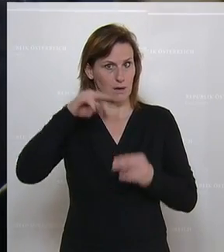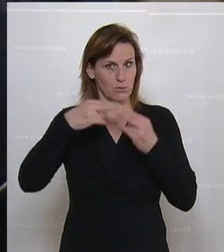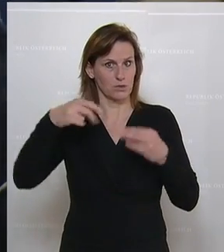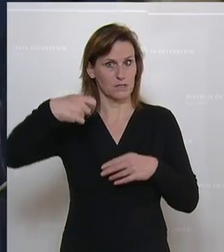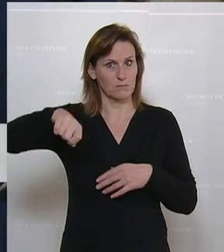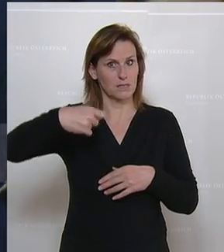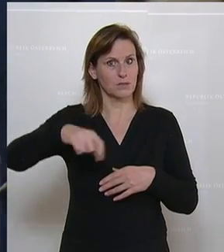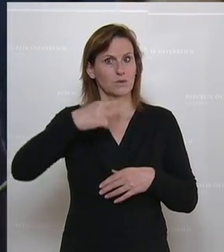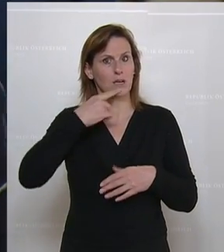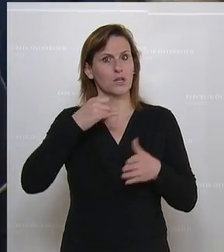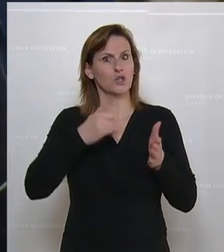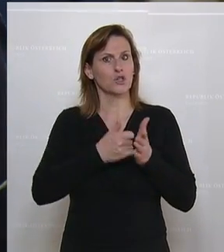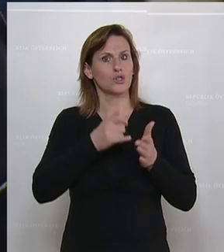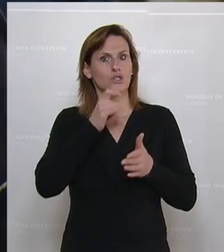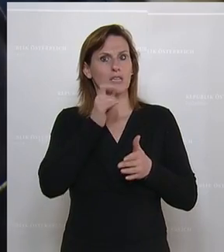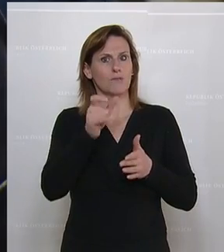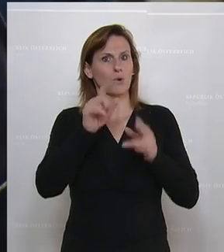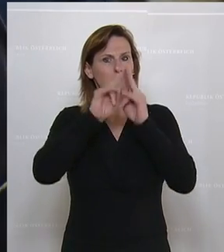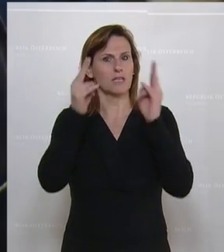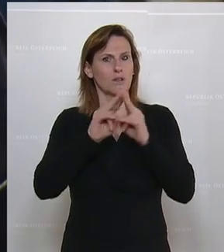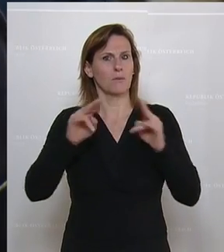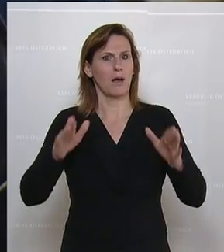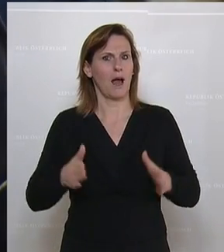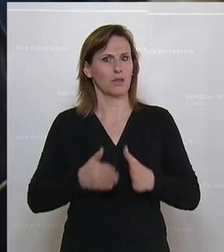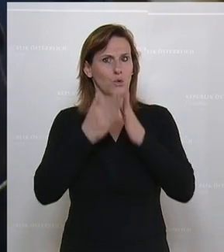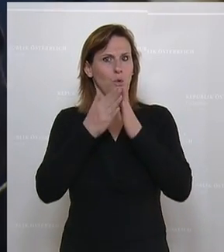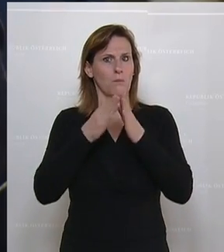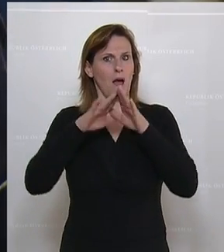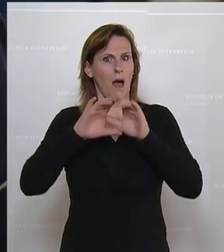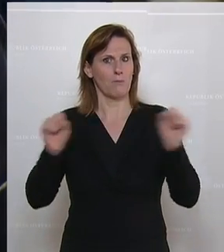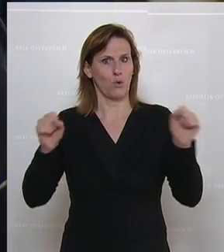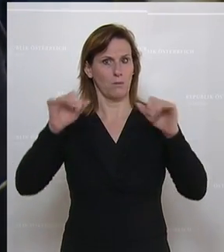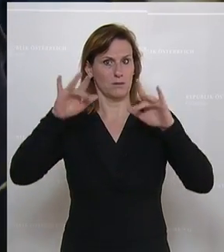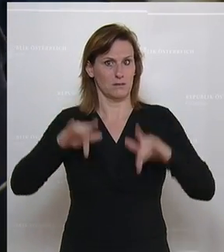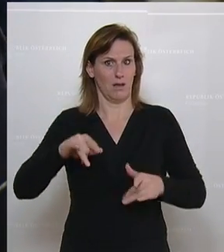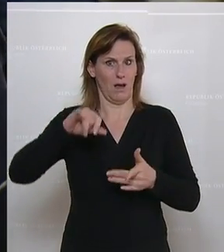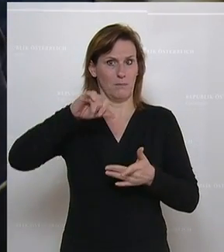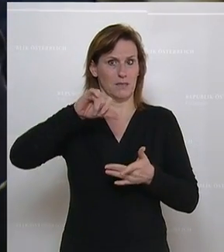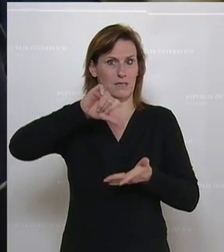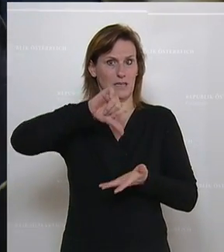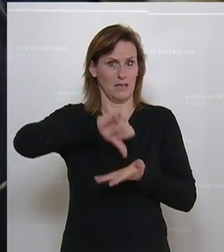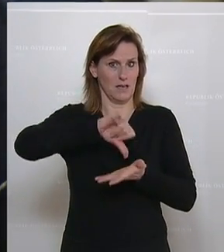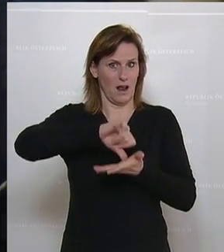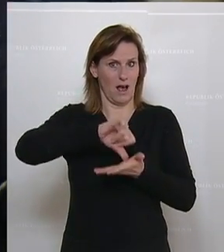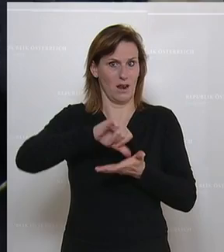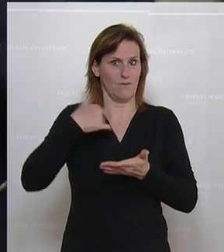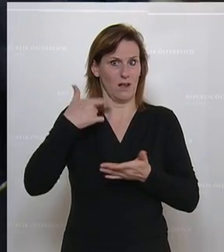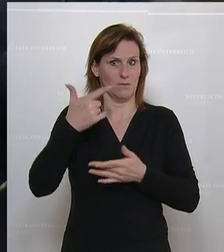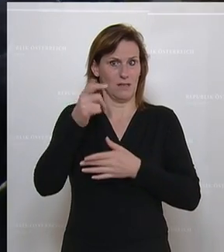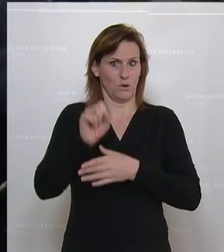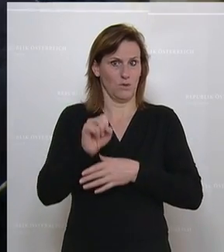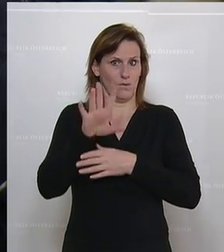Stichwort das internationale Atomabkommen mit dem Iran in Wien abgeschlossen 2015. Welche